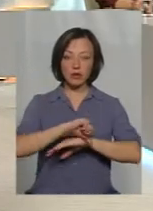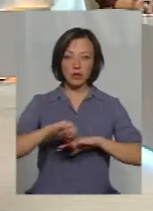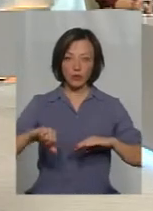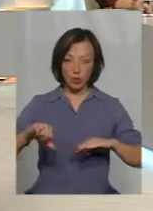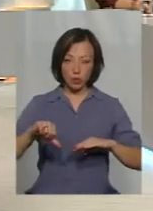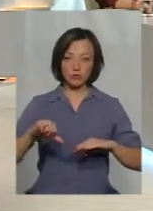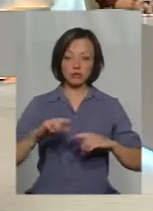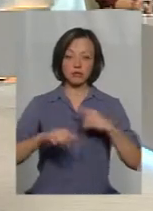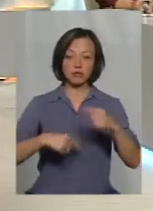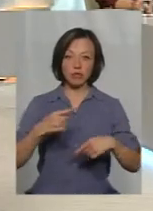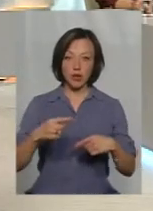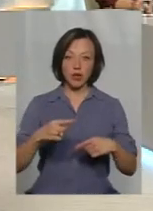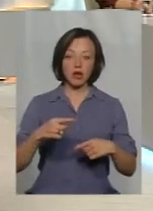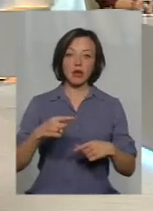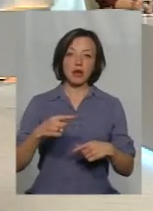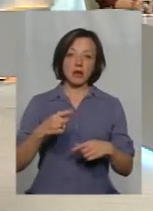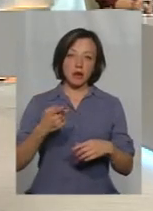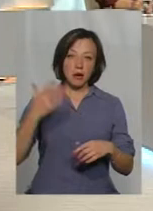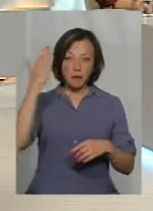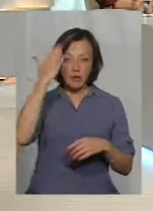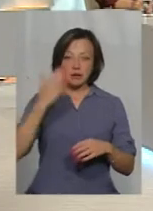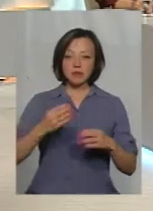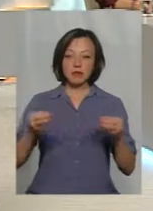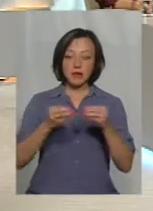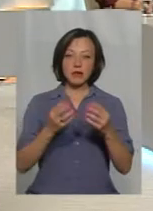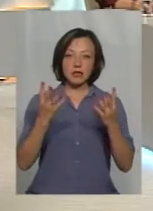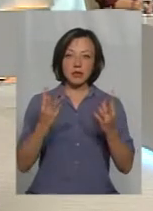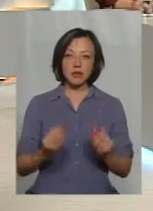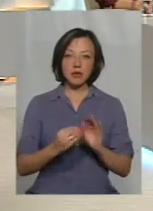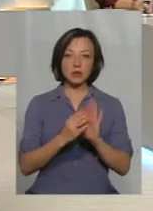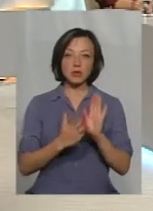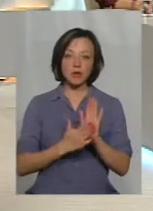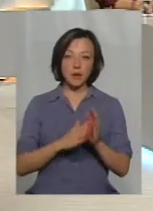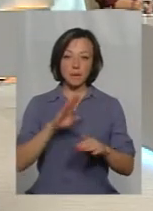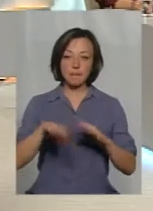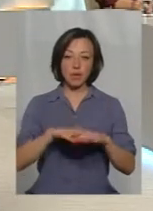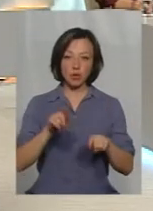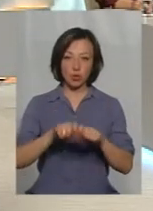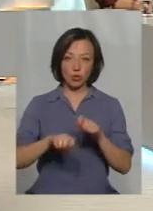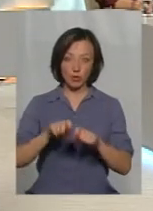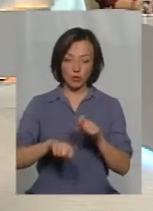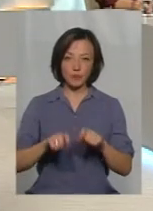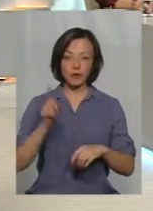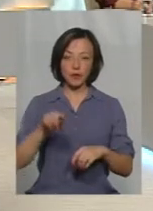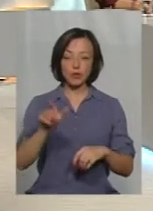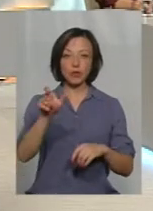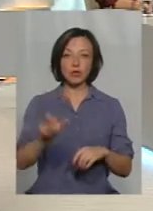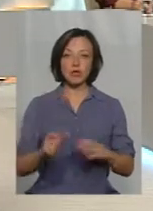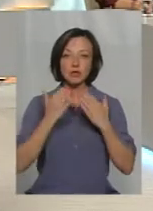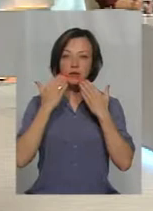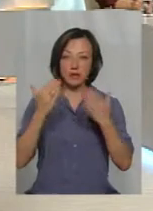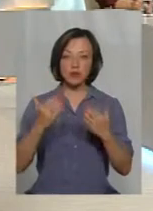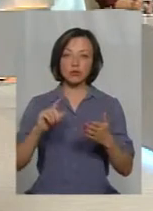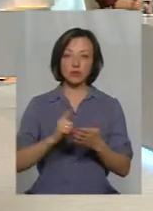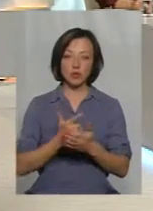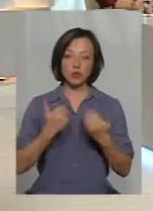митний кордон, митники визначають 10 днів для постановки автомобіля під митний контроль. Тоді людина звертається